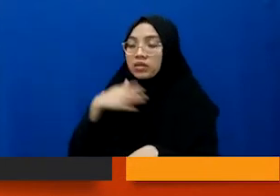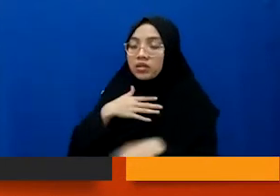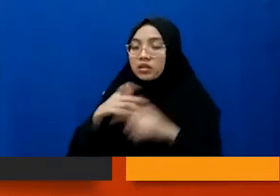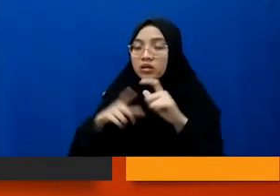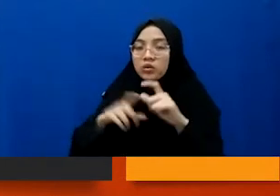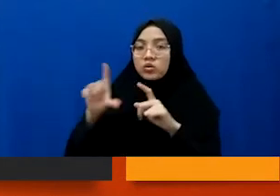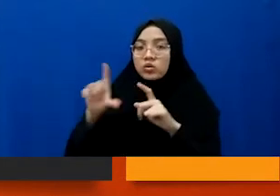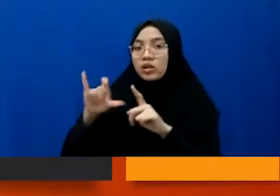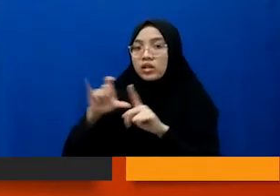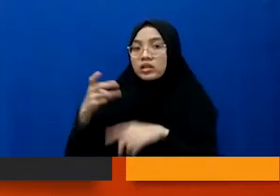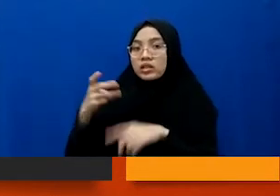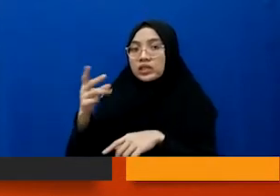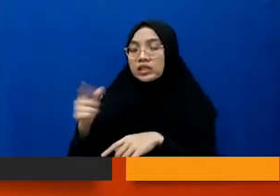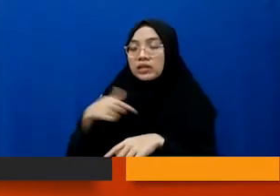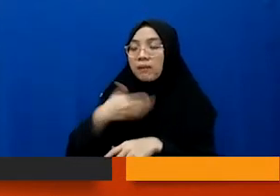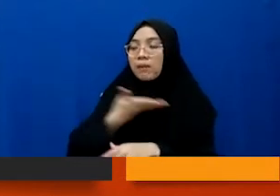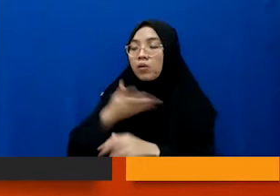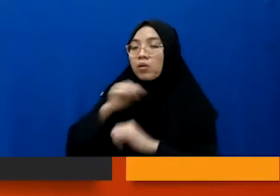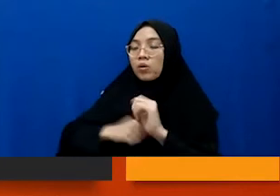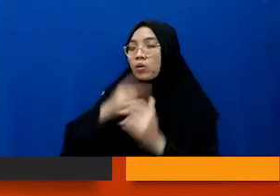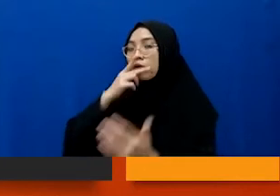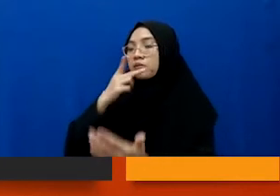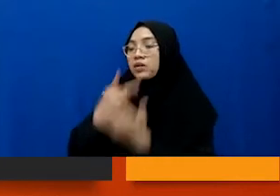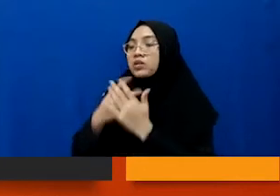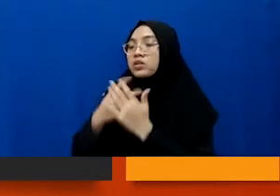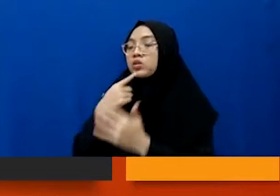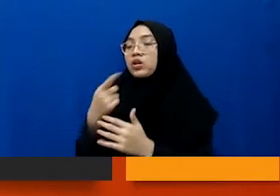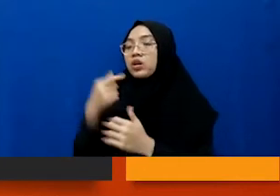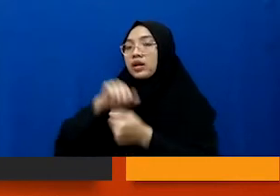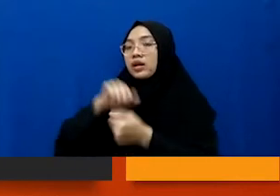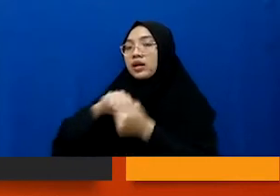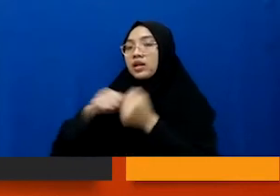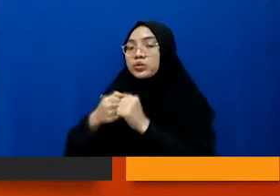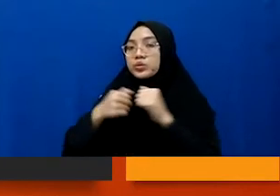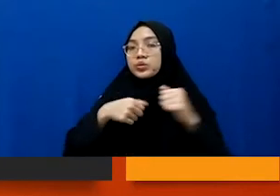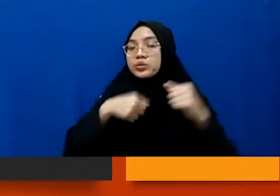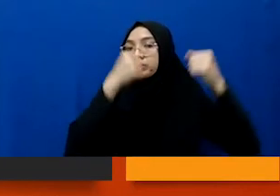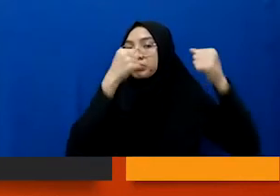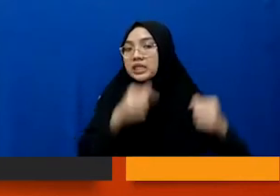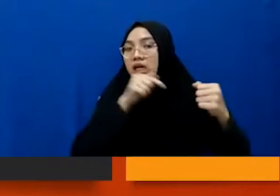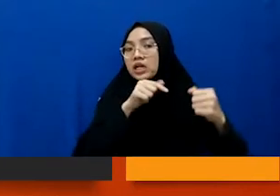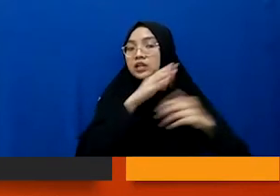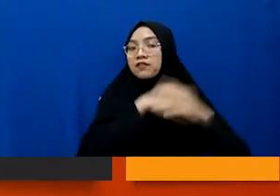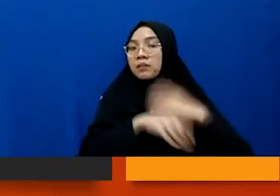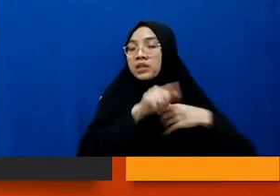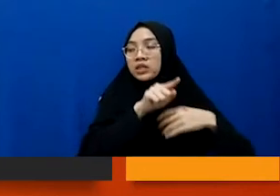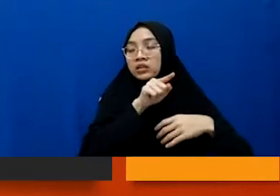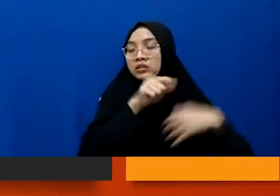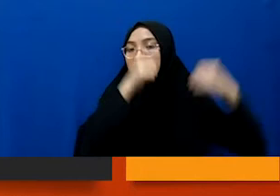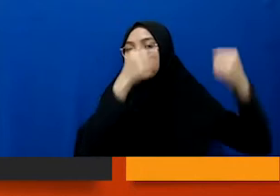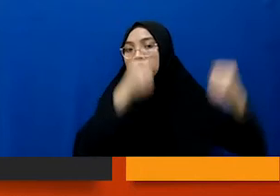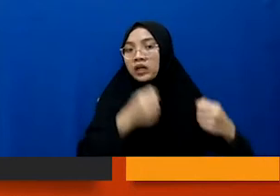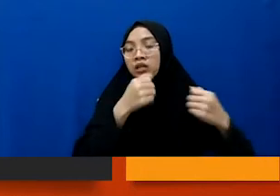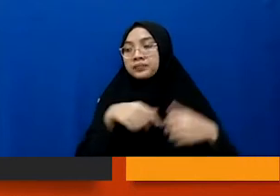kami mengkonfirmasi soal kasus-kasus narapidana defable yang ada disana yang